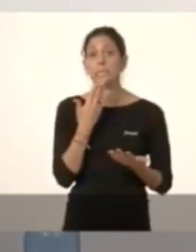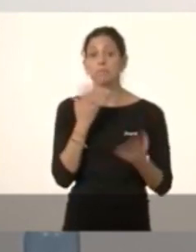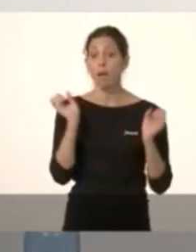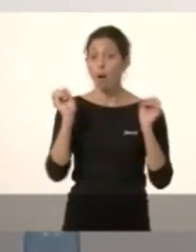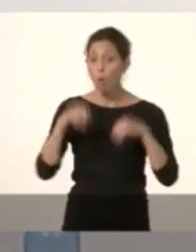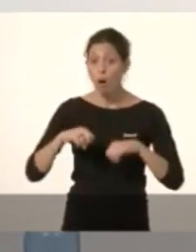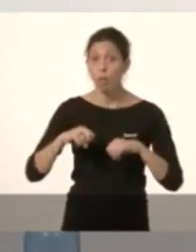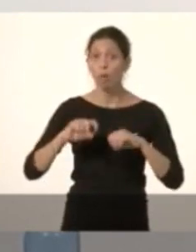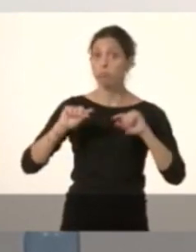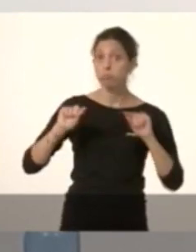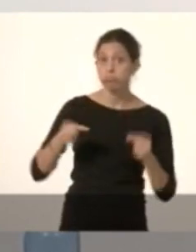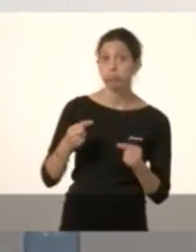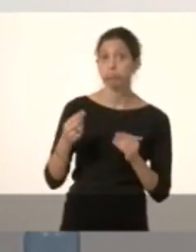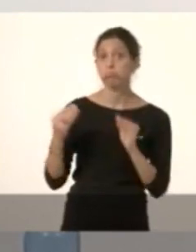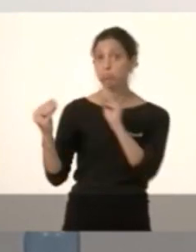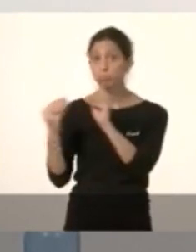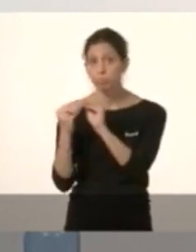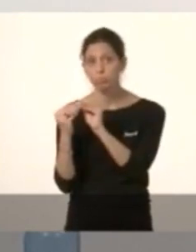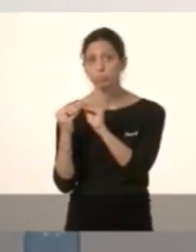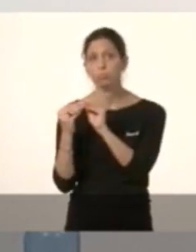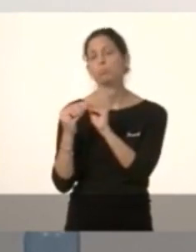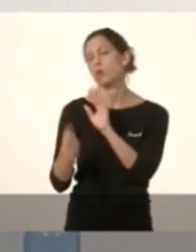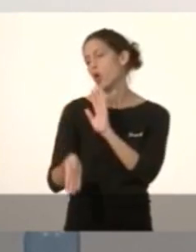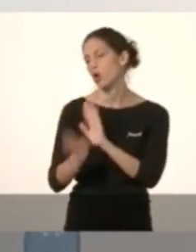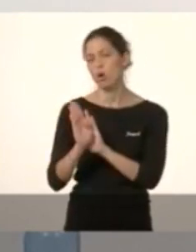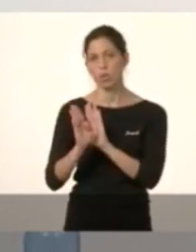s'arriba a un acord i seguim caminant.